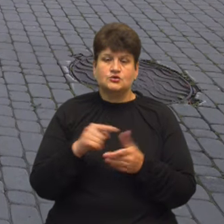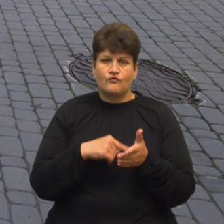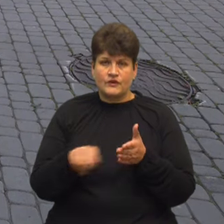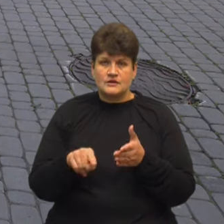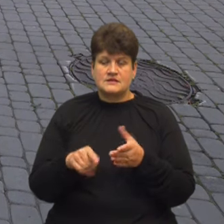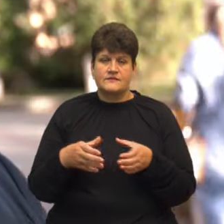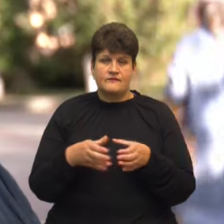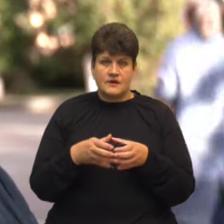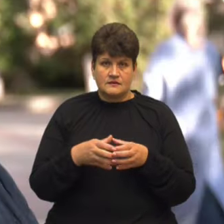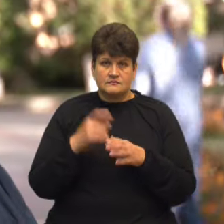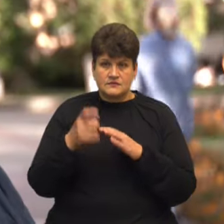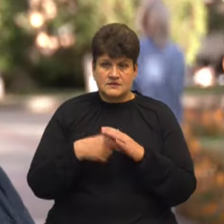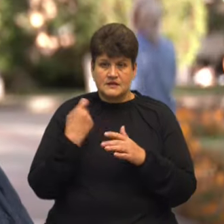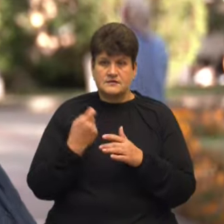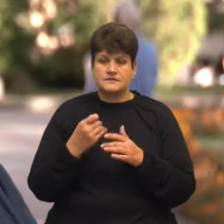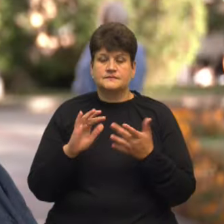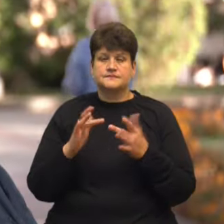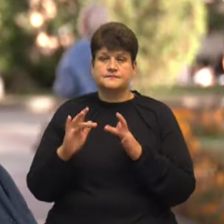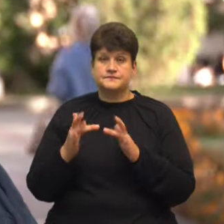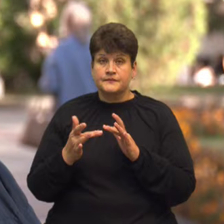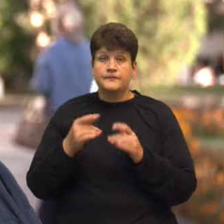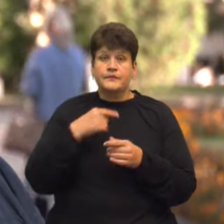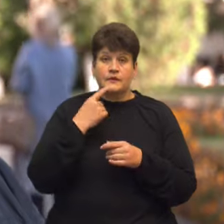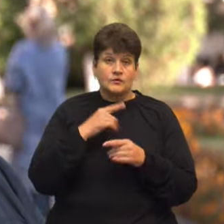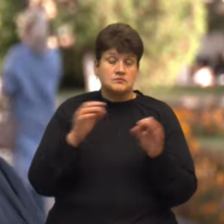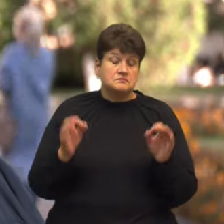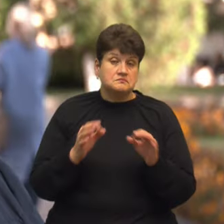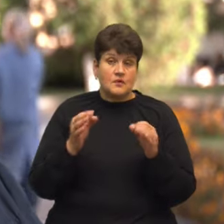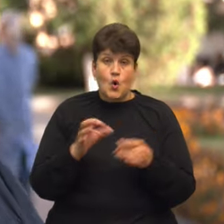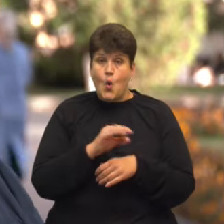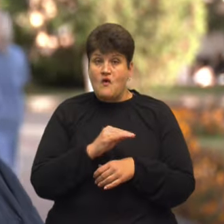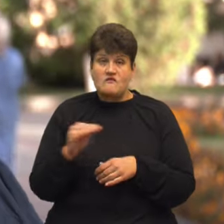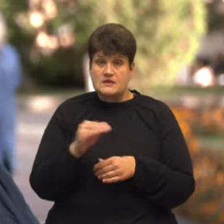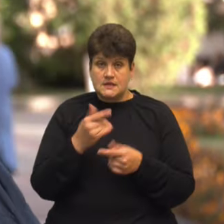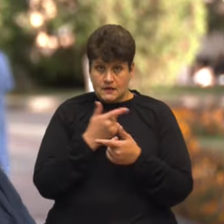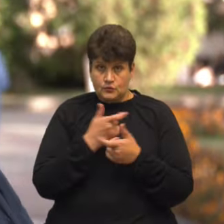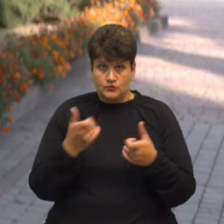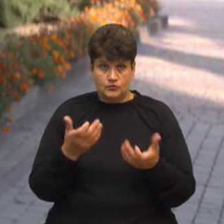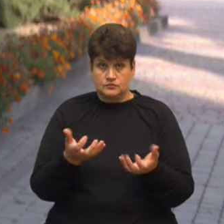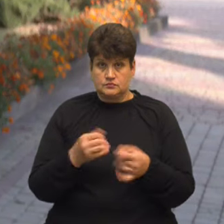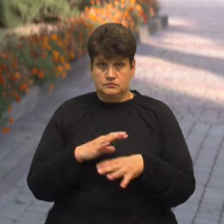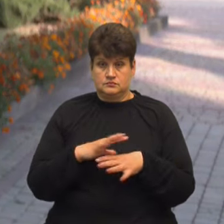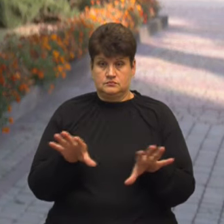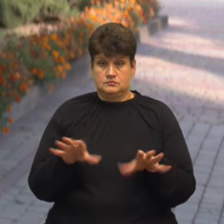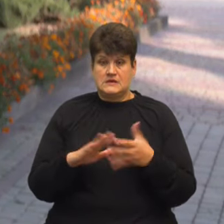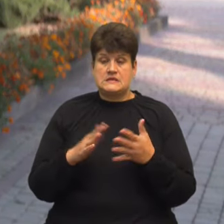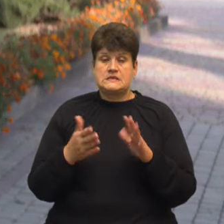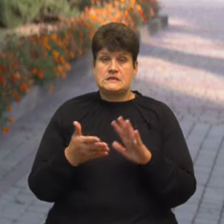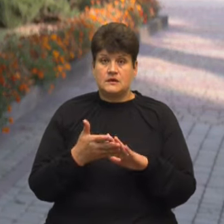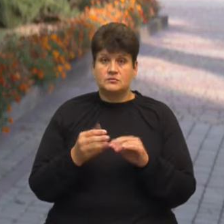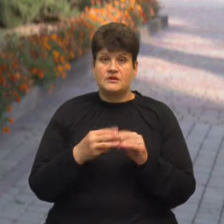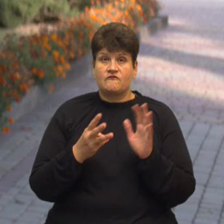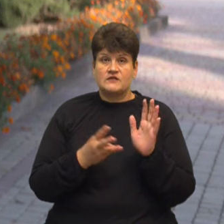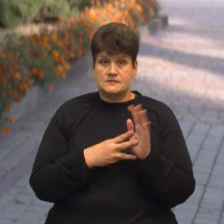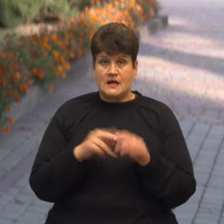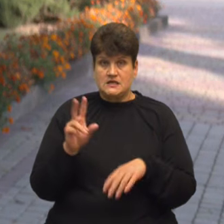дізнався із засобів масової інформації Каже, жодних офіційних повідомлень про це не отримував Станом на 18-те